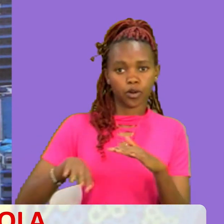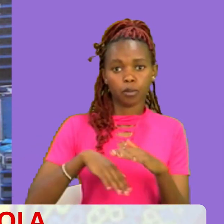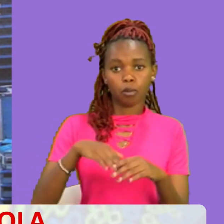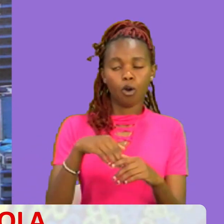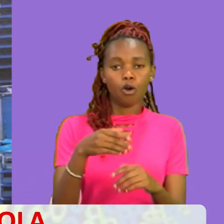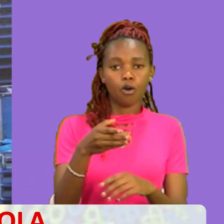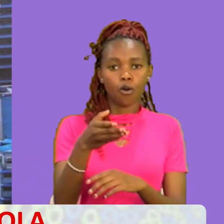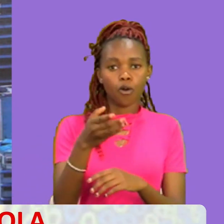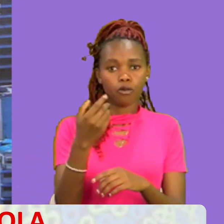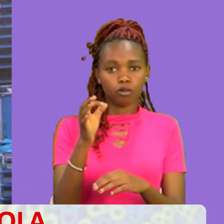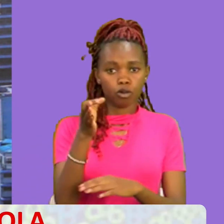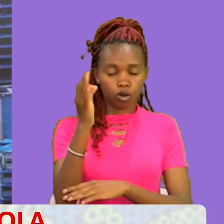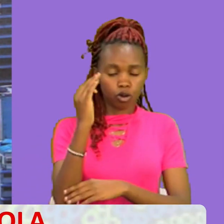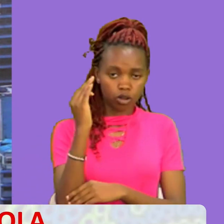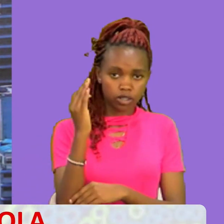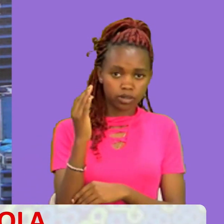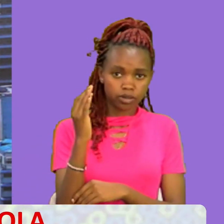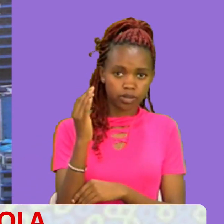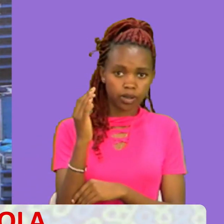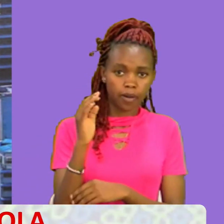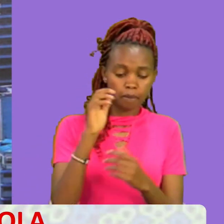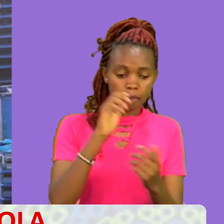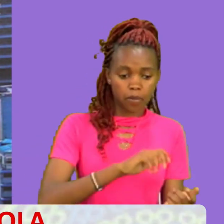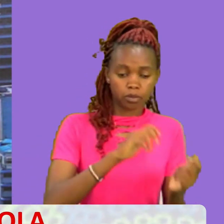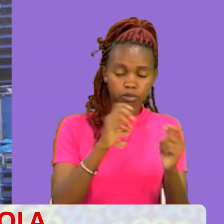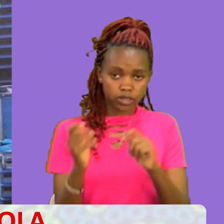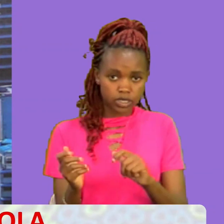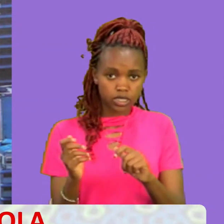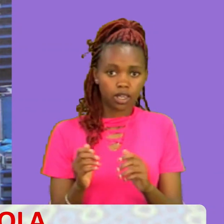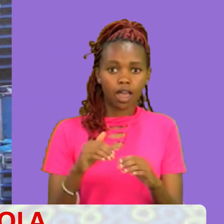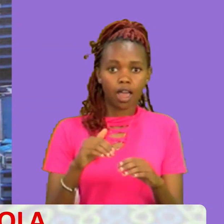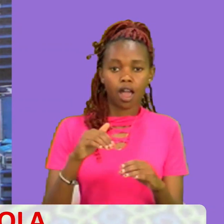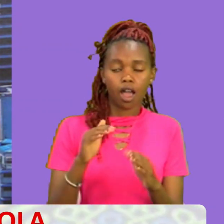Water They are born of water and the spirit